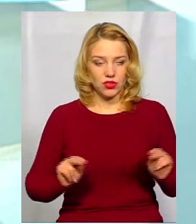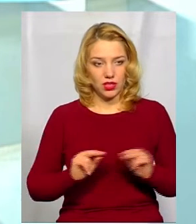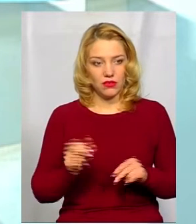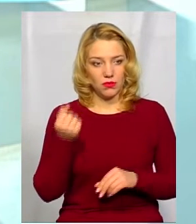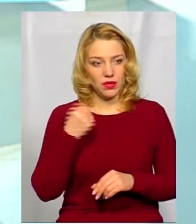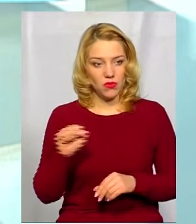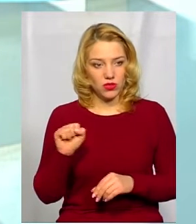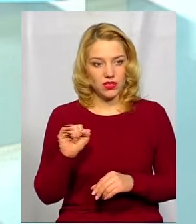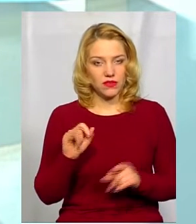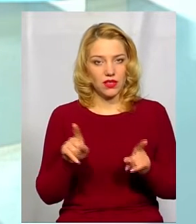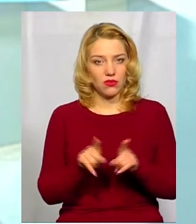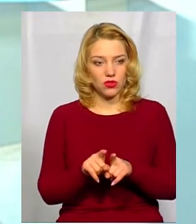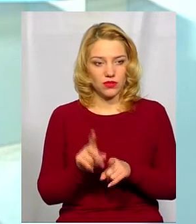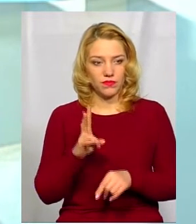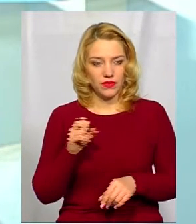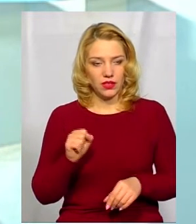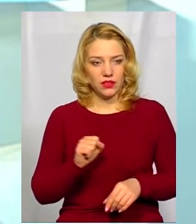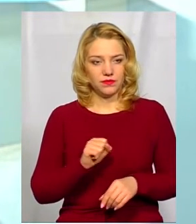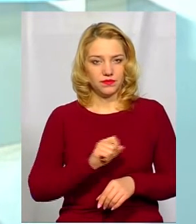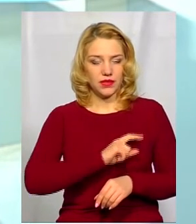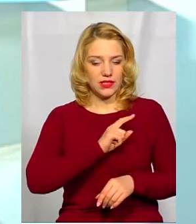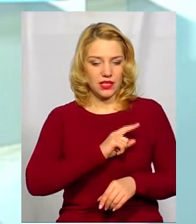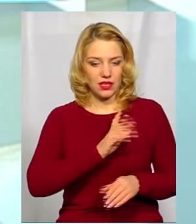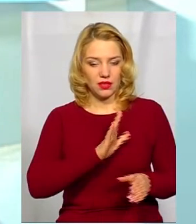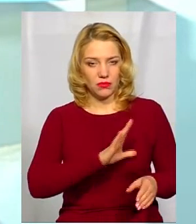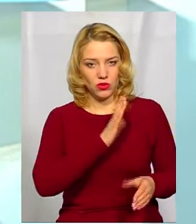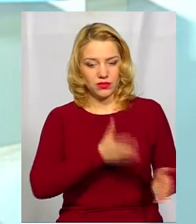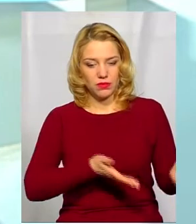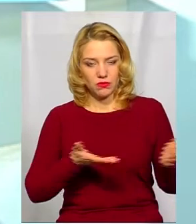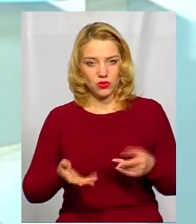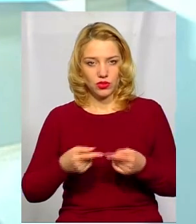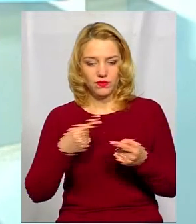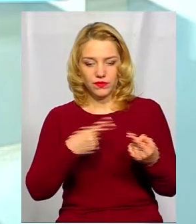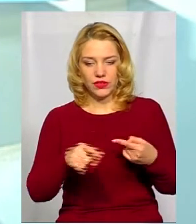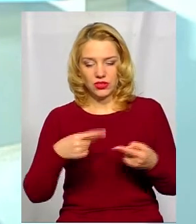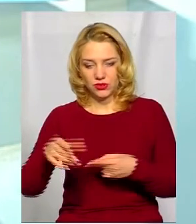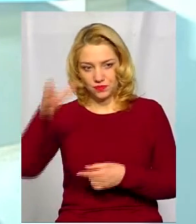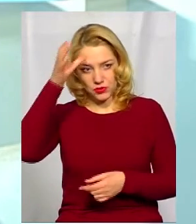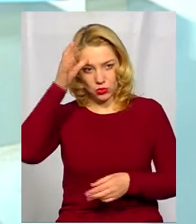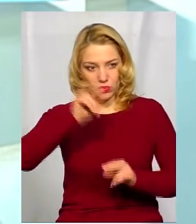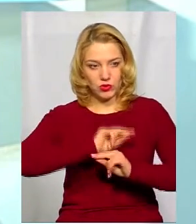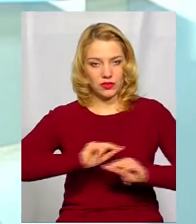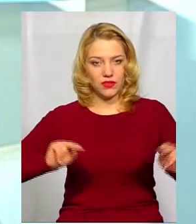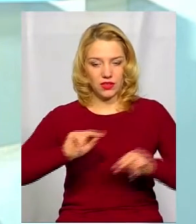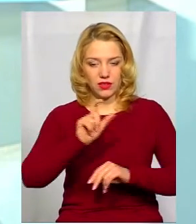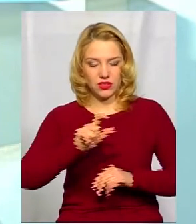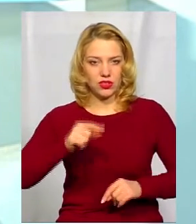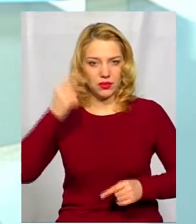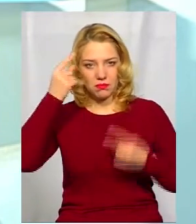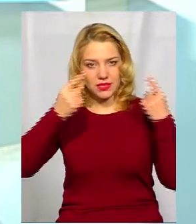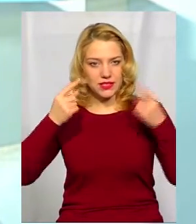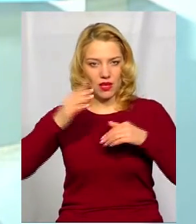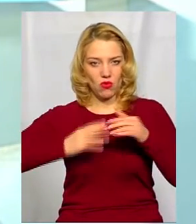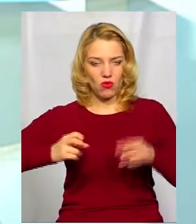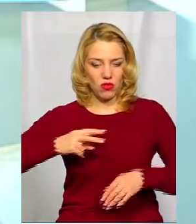-переможців, також на майстерки були запрошені і інші, і науковці, викладачі, і психологи,